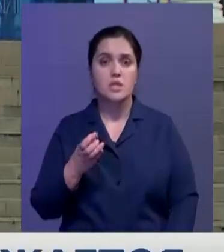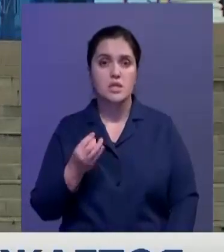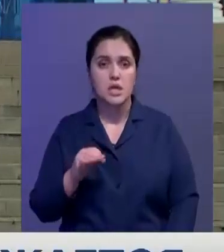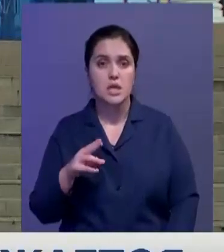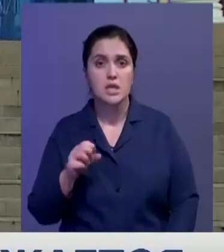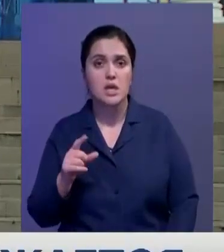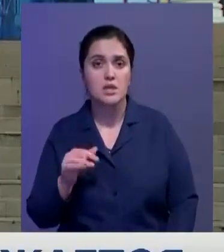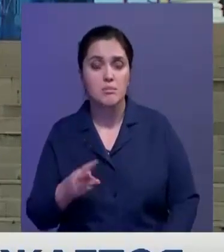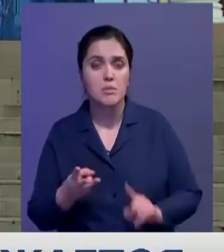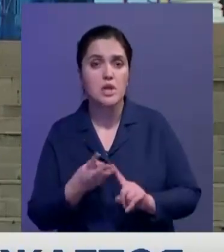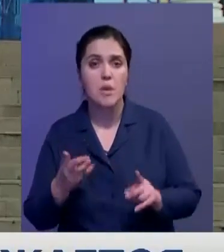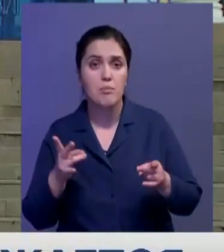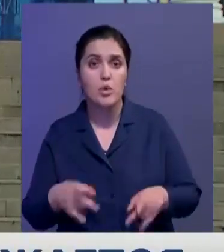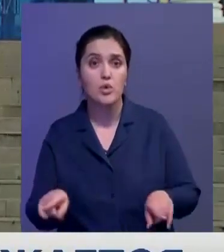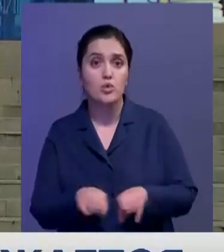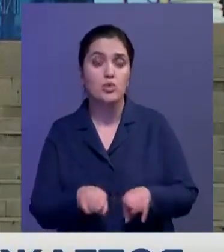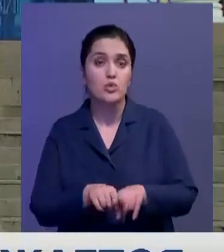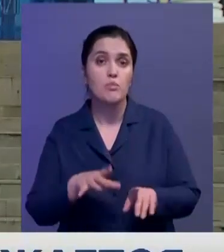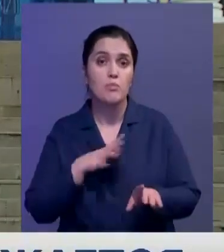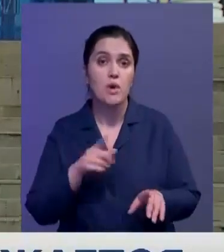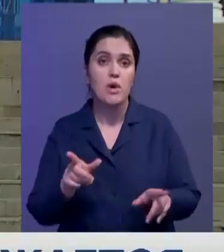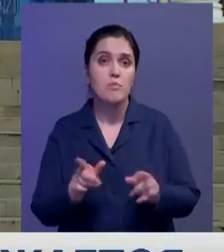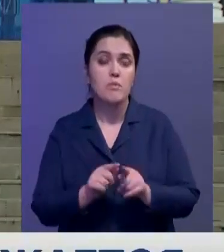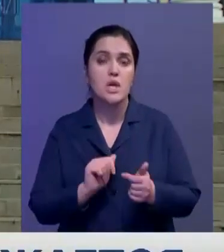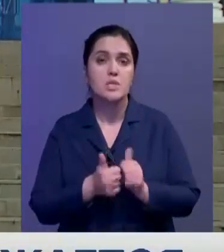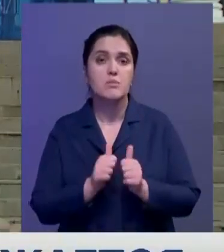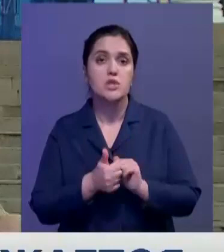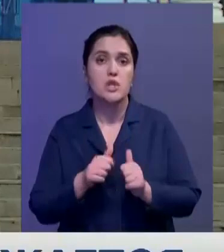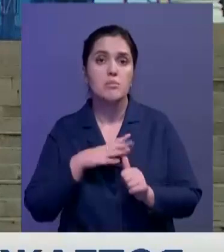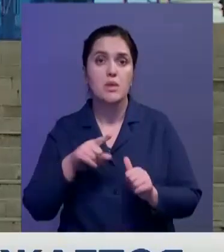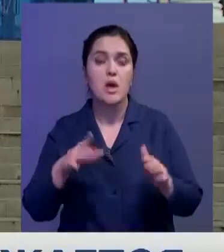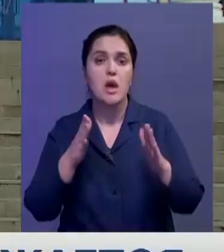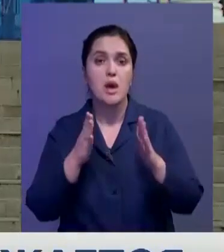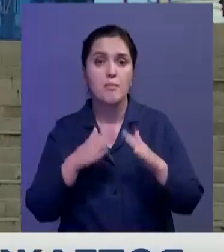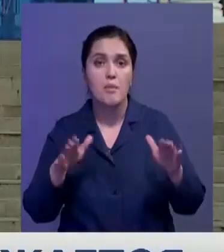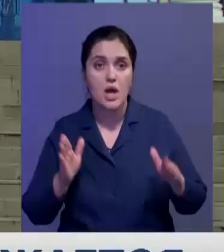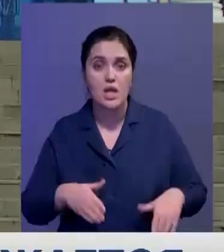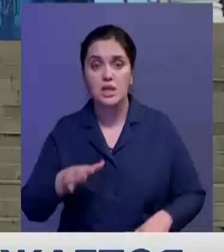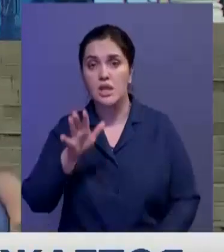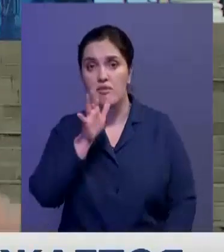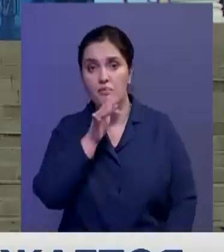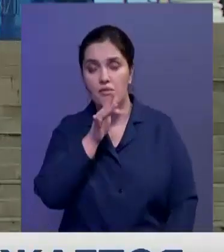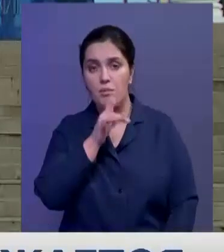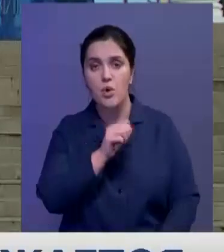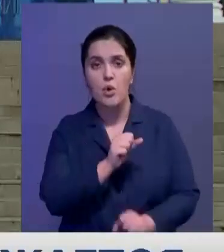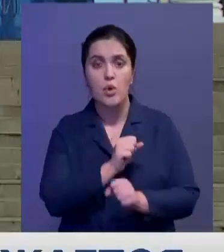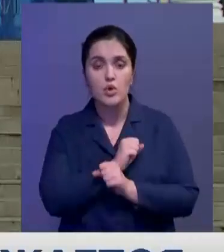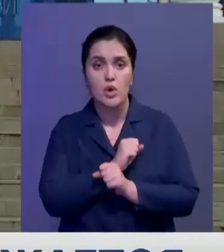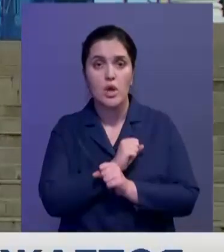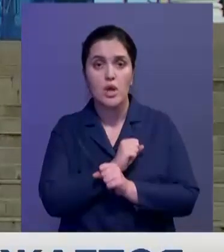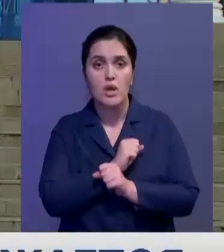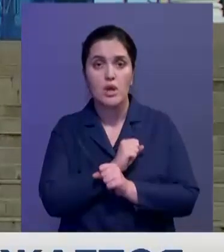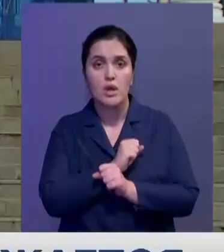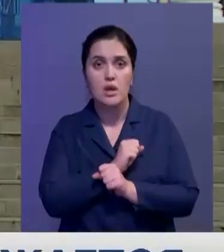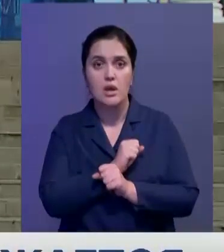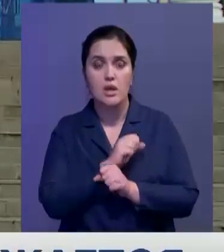пострадавший, он также находился, он был сменщиком и находился в палатке во время отдыха. И, видимо, как-то